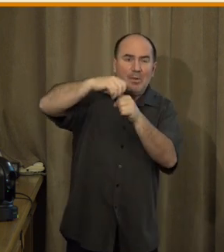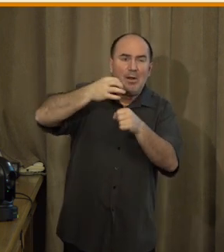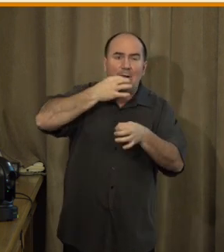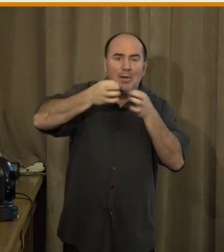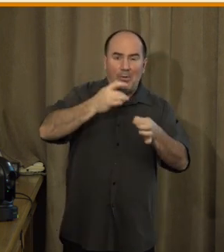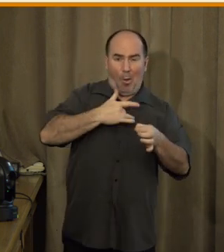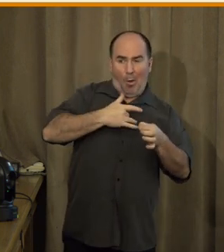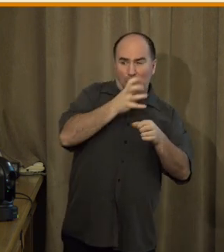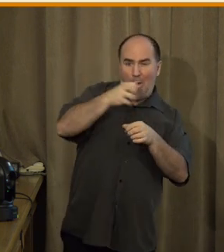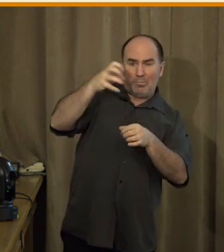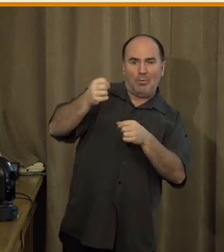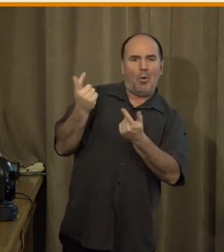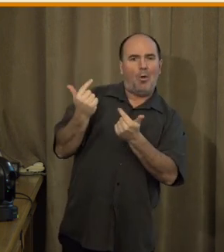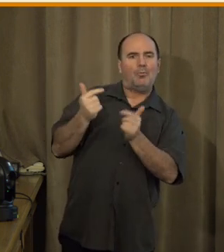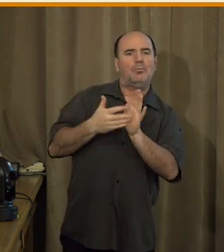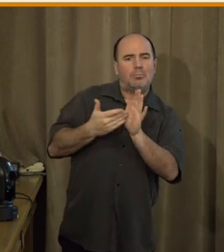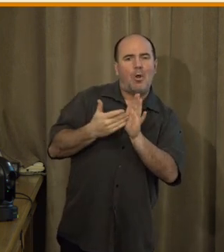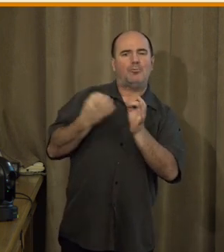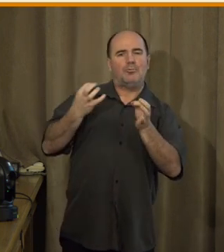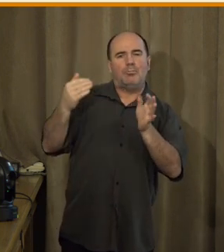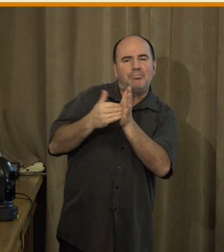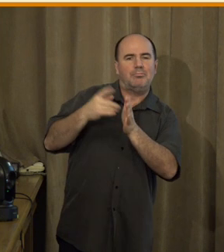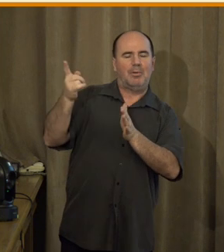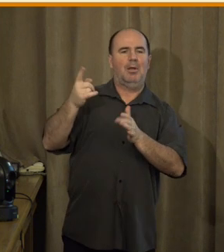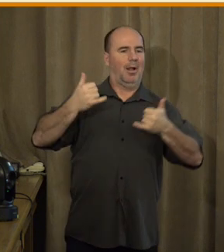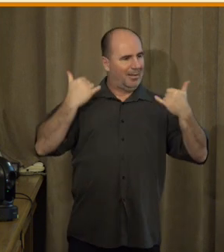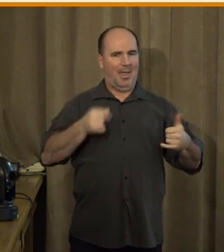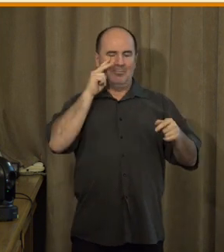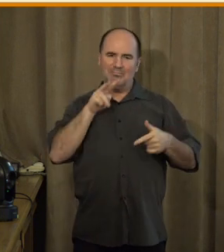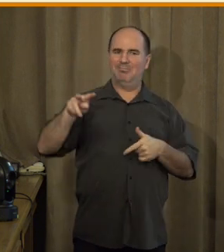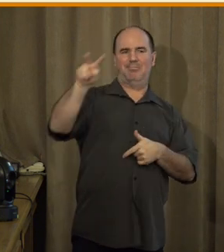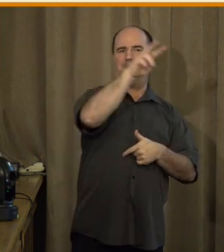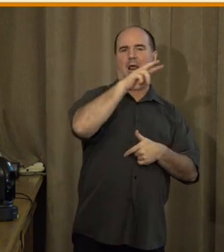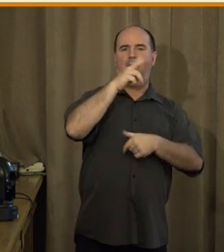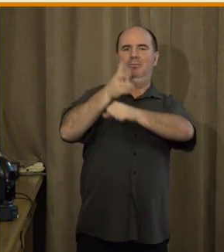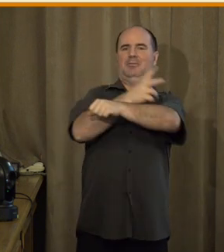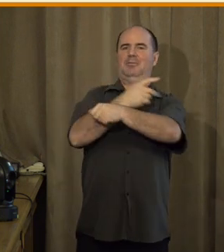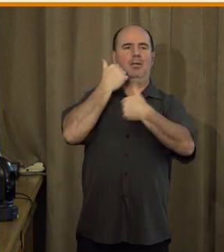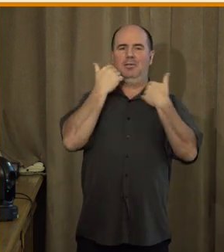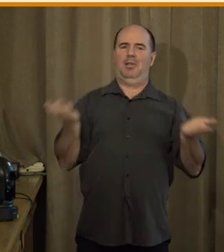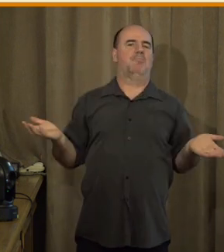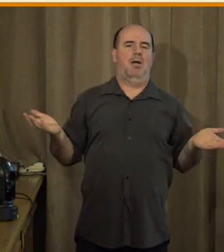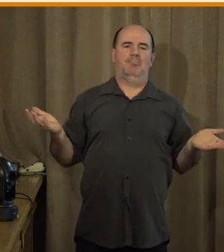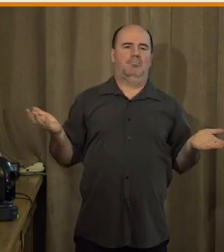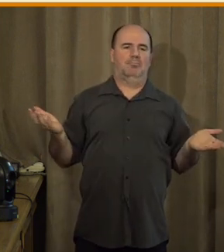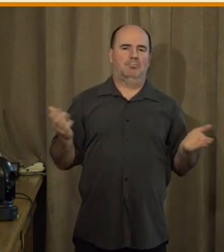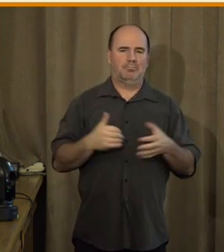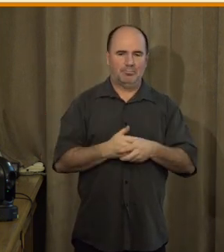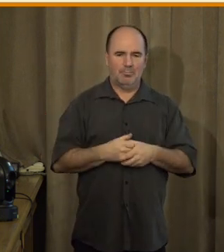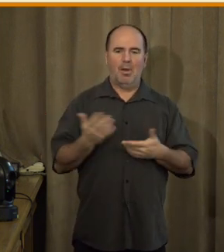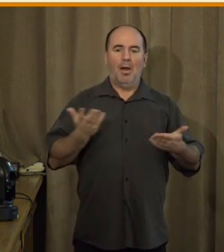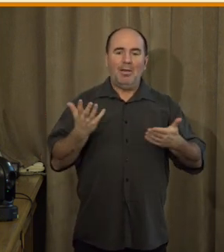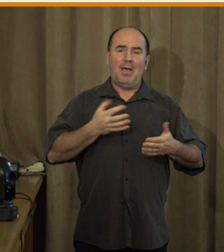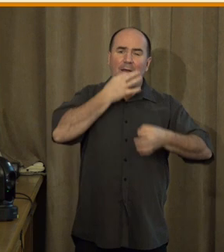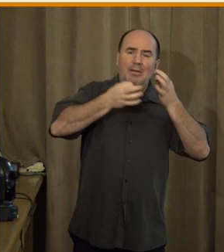nemá k dispozici přehled toho, kdo co sbírá, jakým způsobem to sbírá a kde vlastně která data leží, což je naprosto